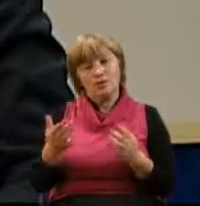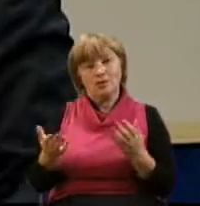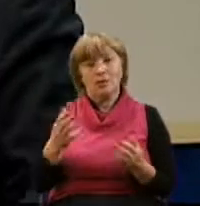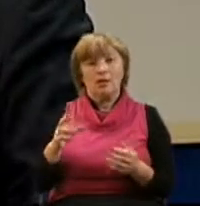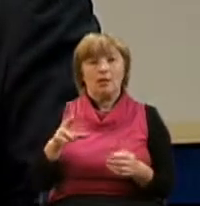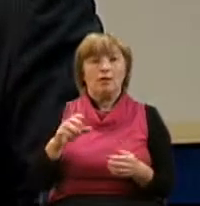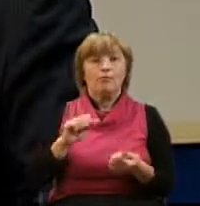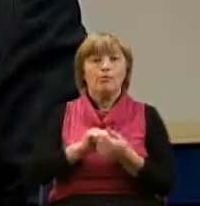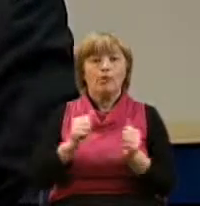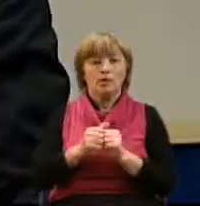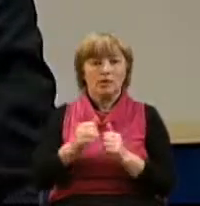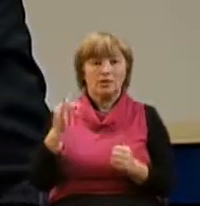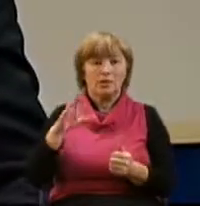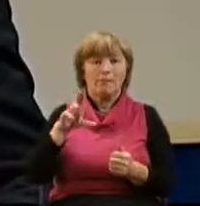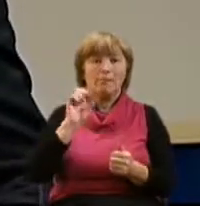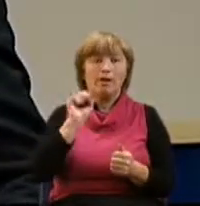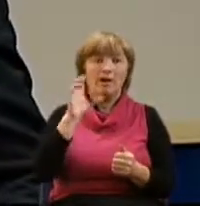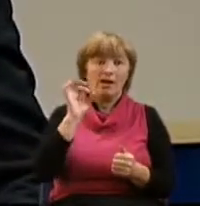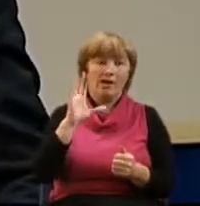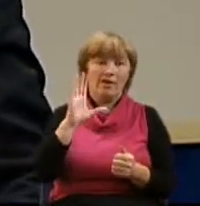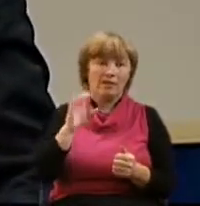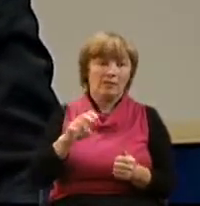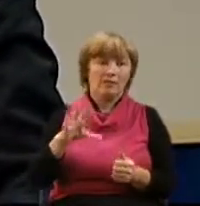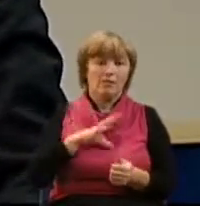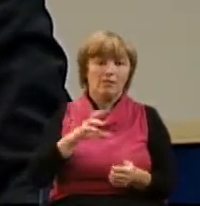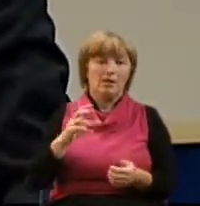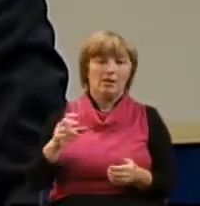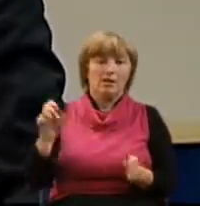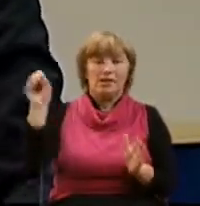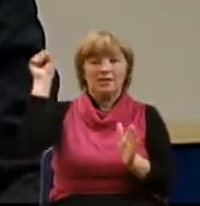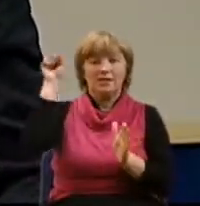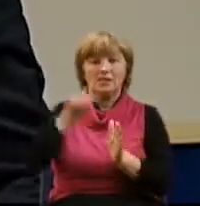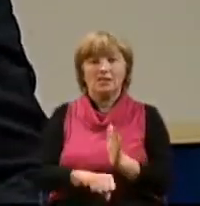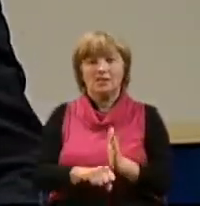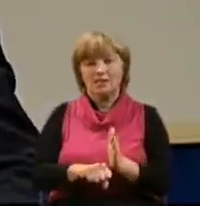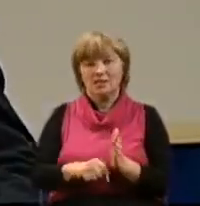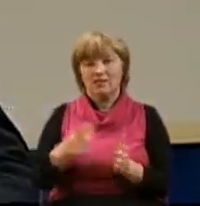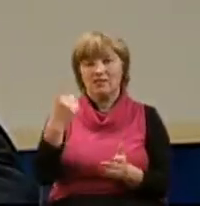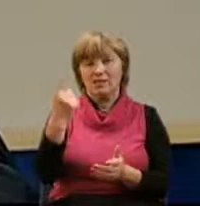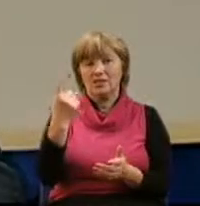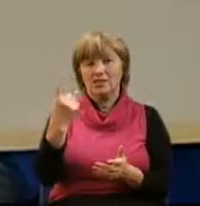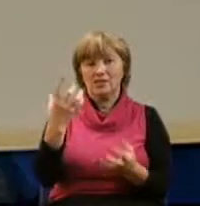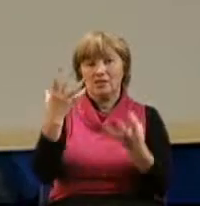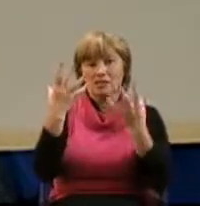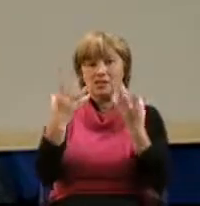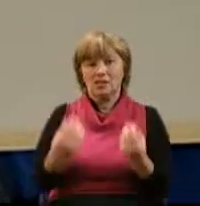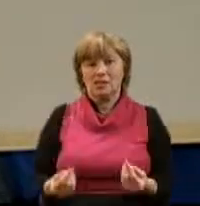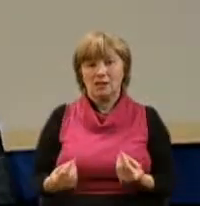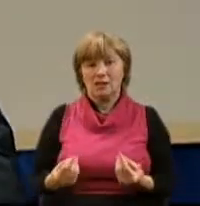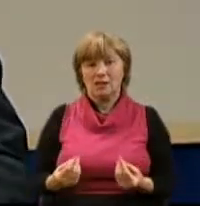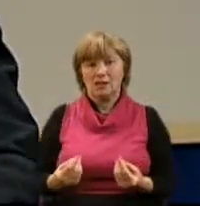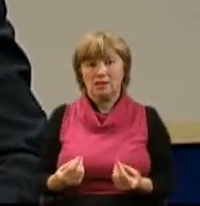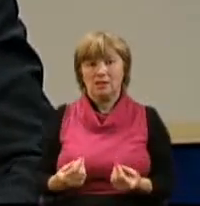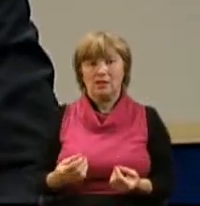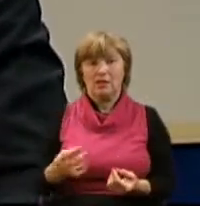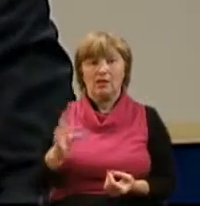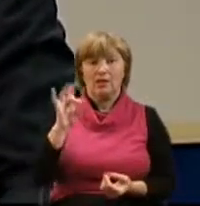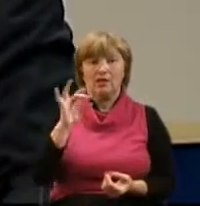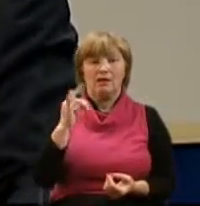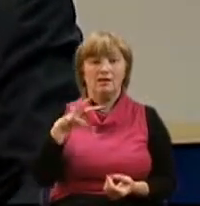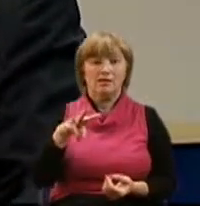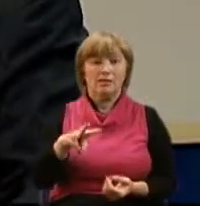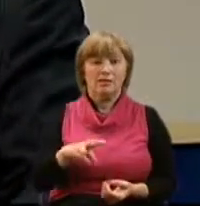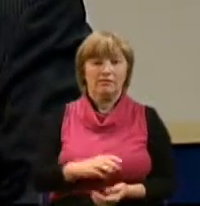и Павел, они были казнены в один день. По крайней мере считается, что они были казнены в один день в Риме.